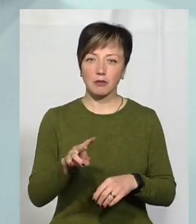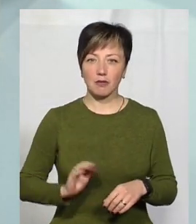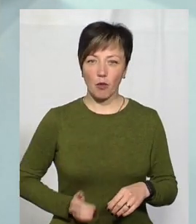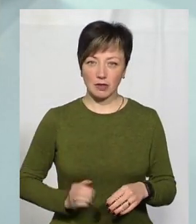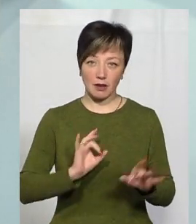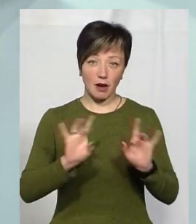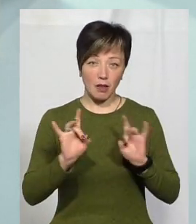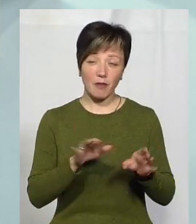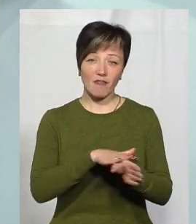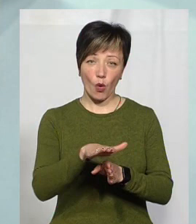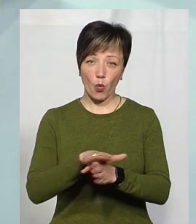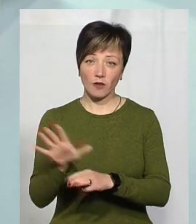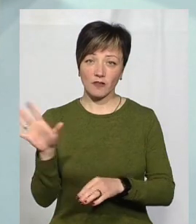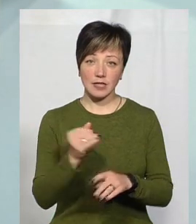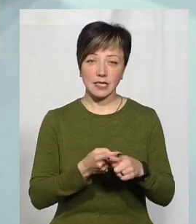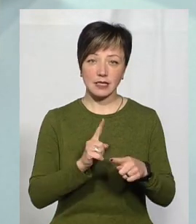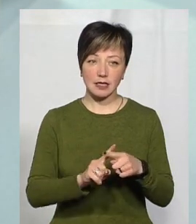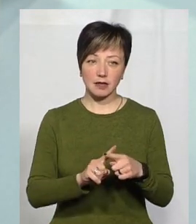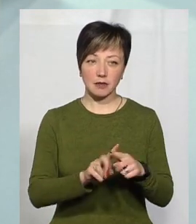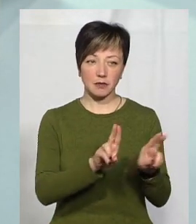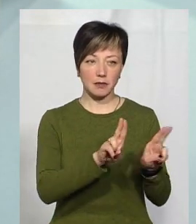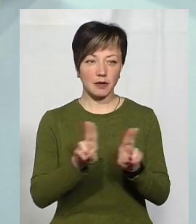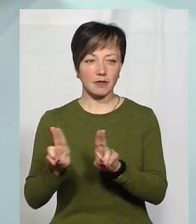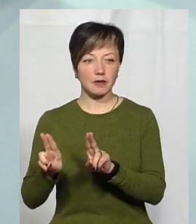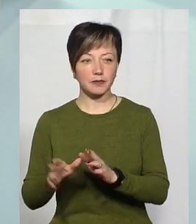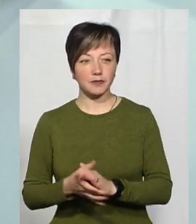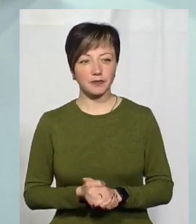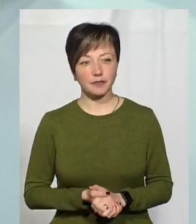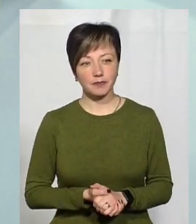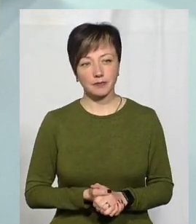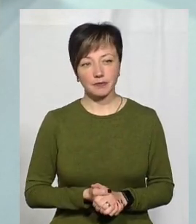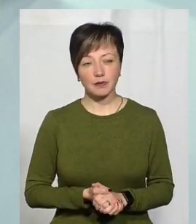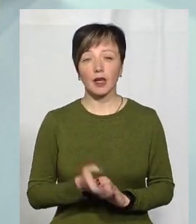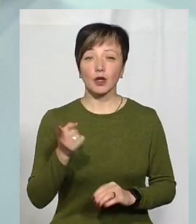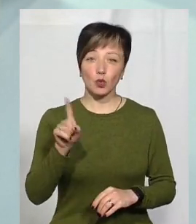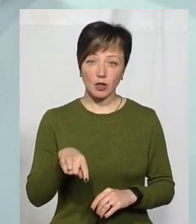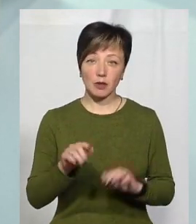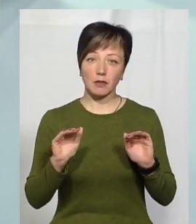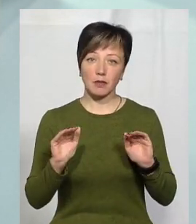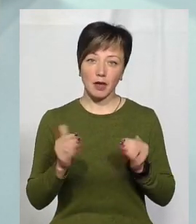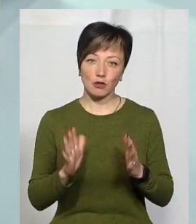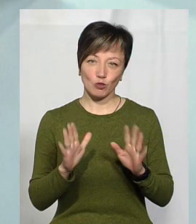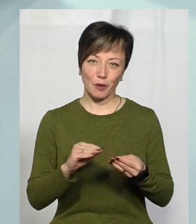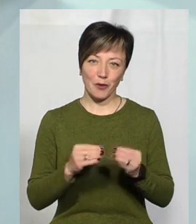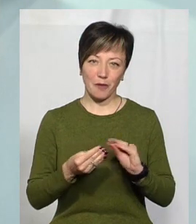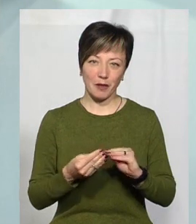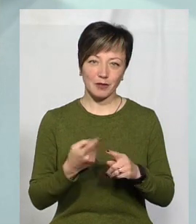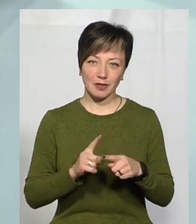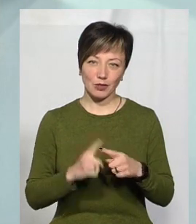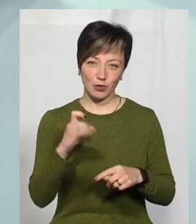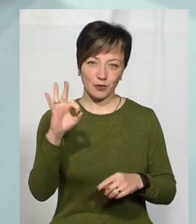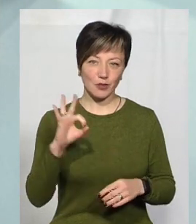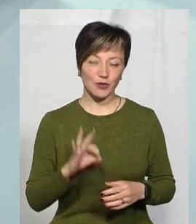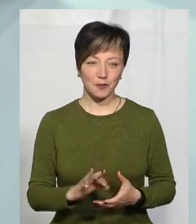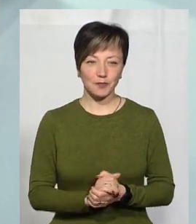реклами. І виконувати ці всі настанови. І тоді менше буде проблем. Все однозначно.